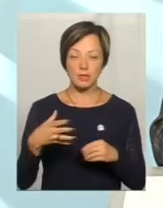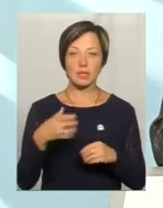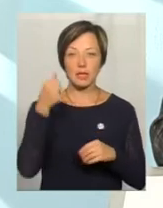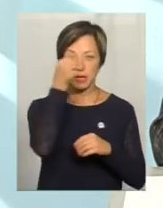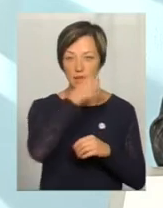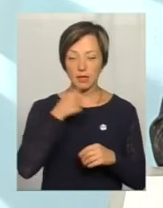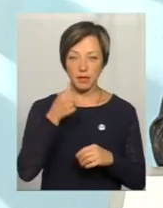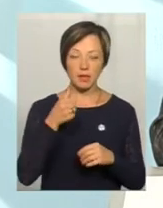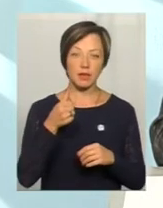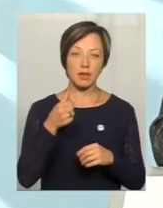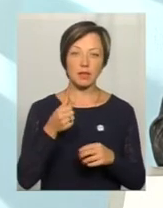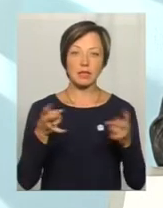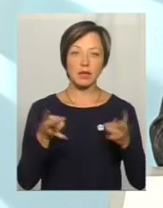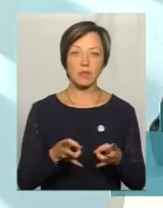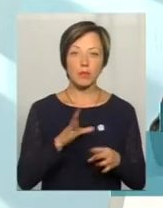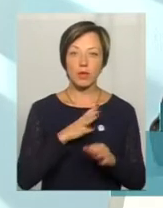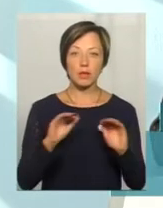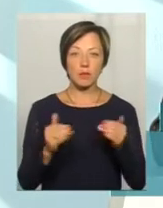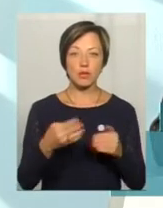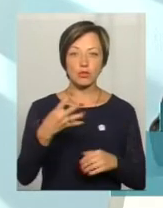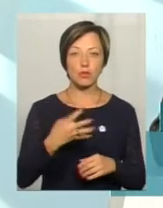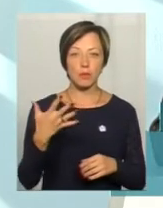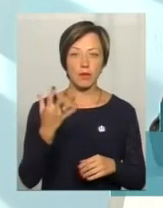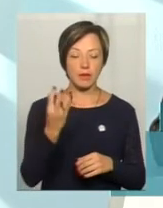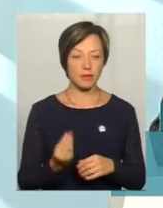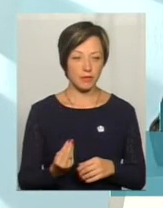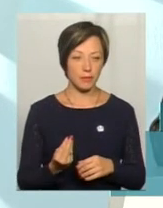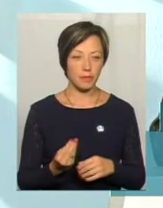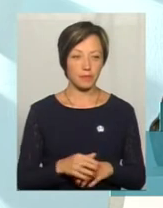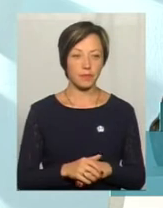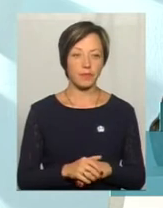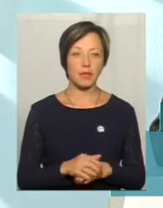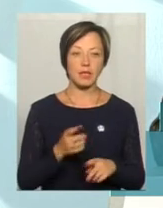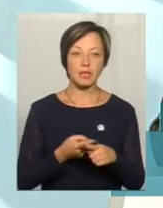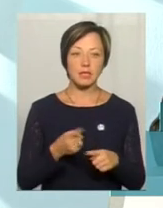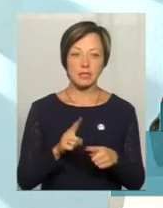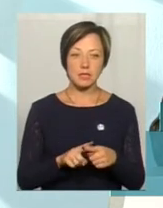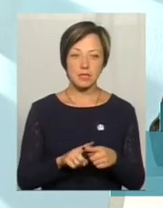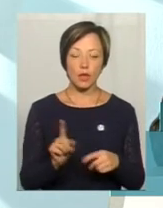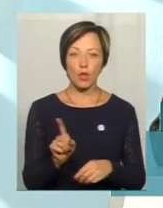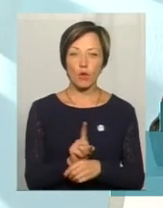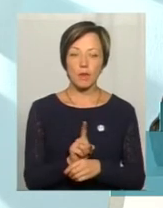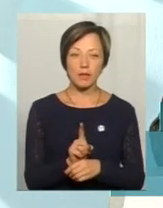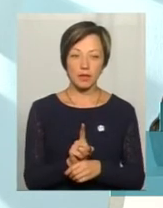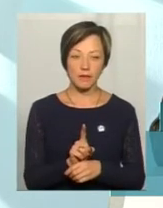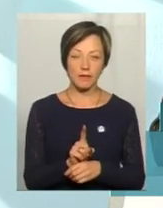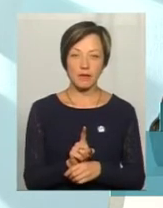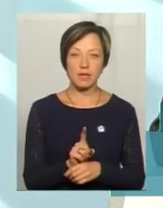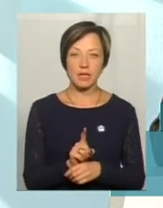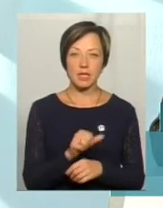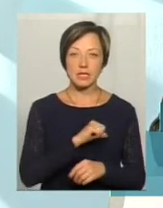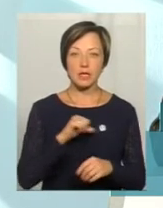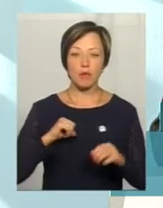-15 рік там треба було, щоб не менше 45 днів. Ці нормативи самі